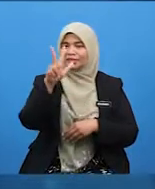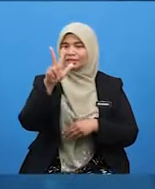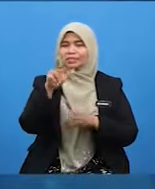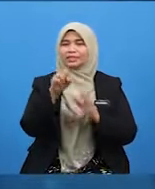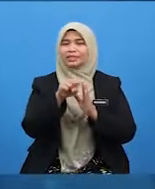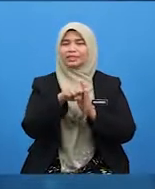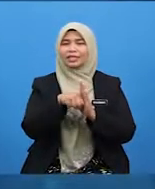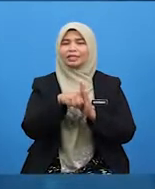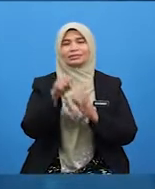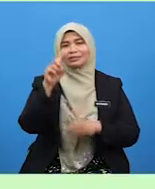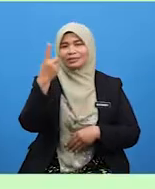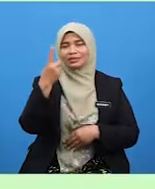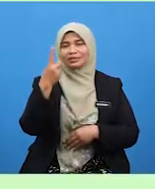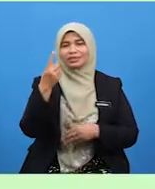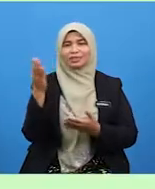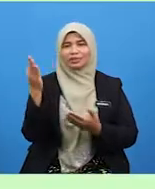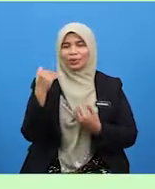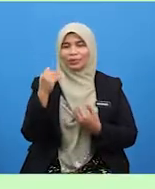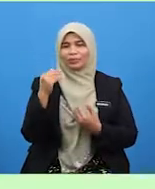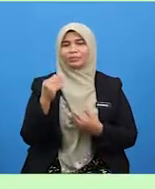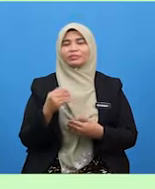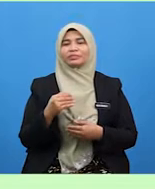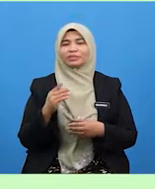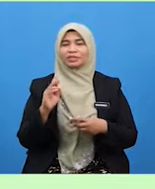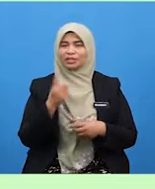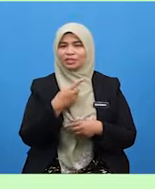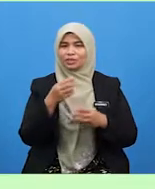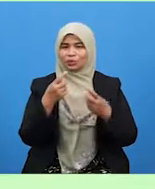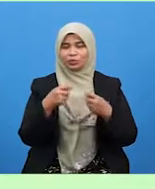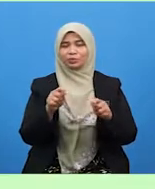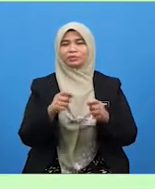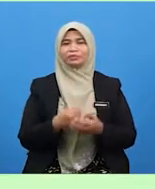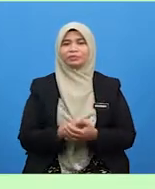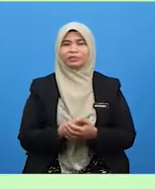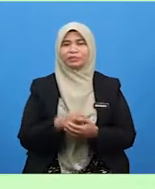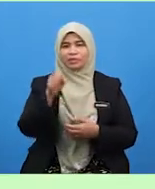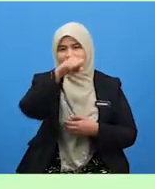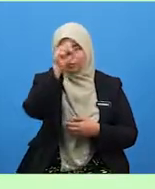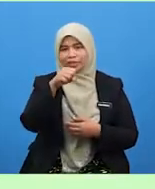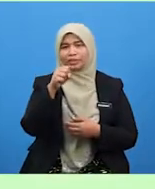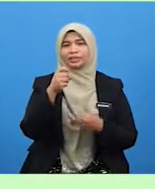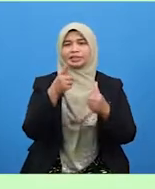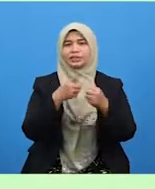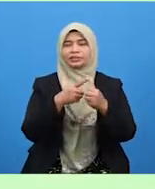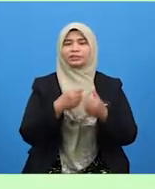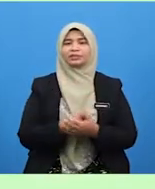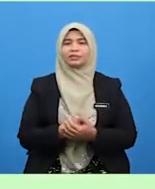saat sahaja. Jom, mari mencuba. Soalan pertama,